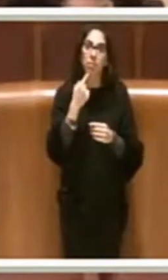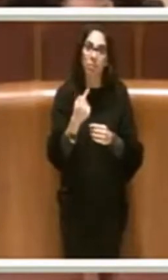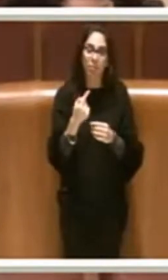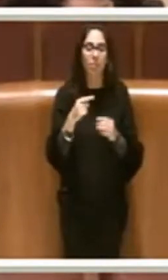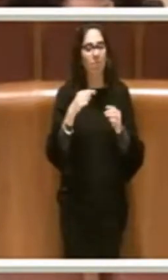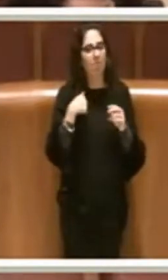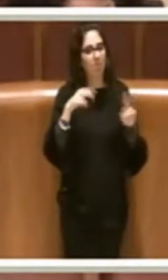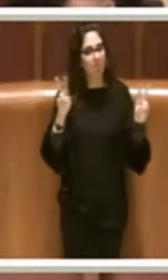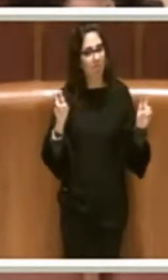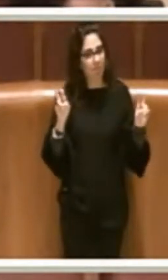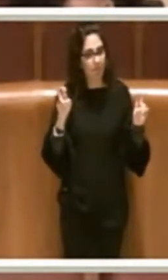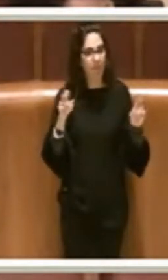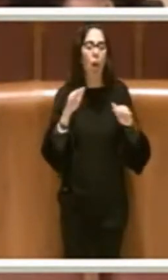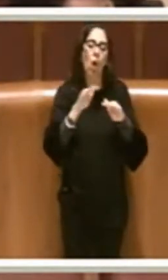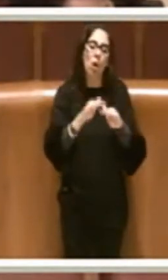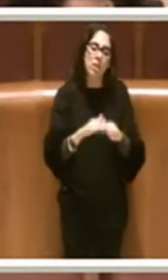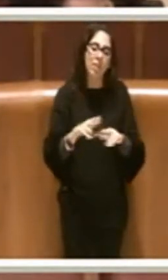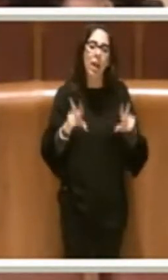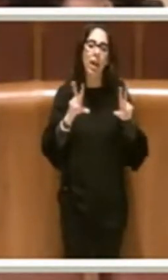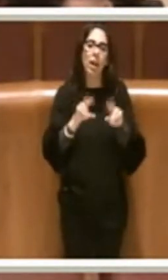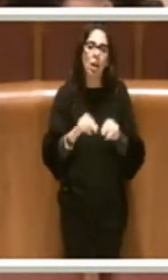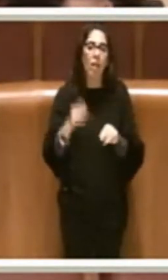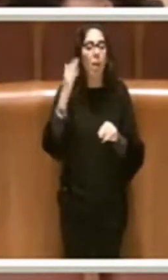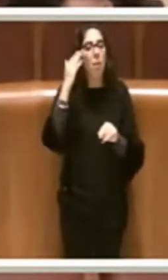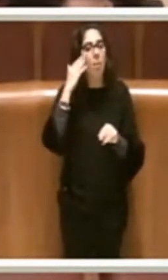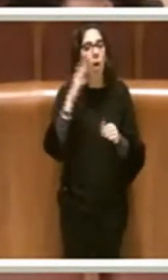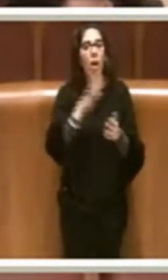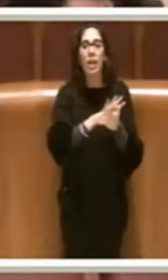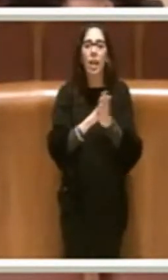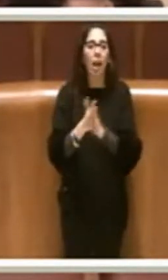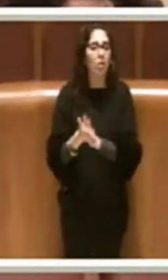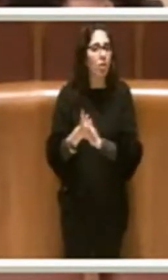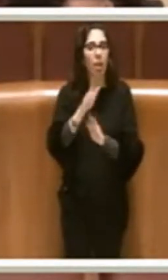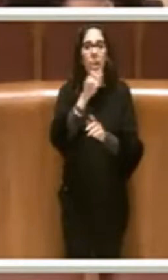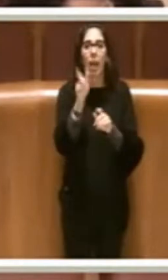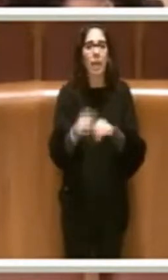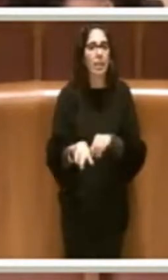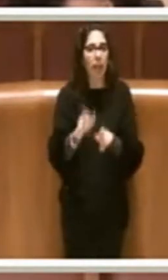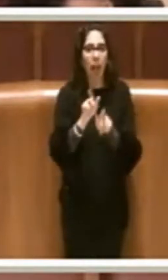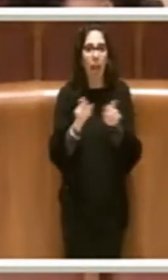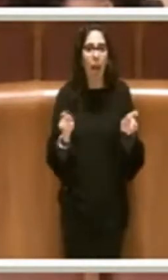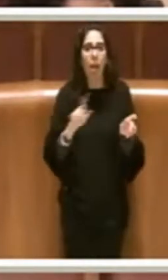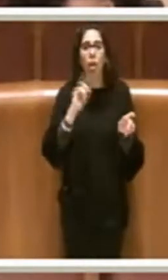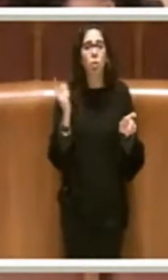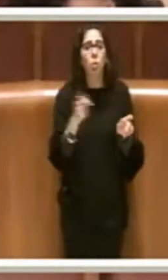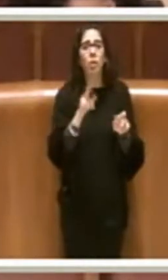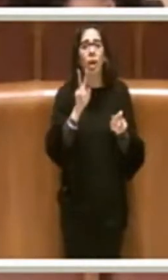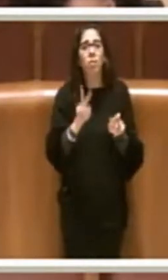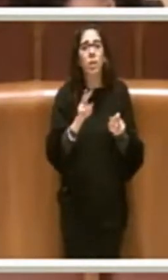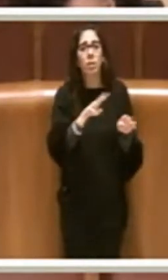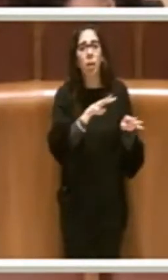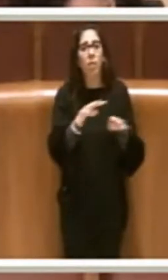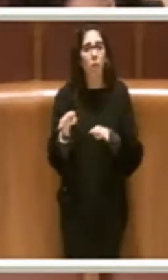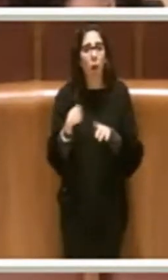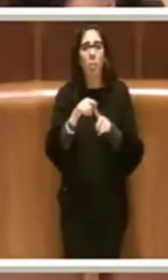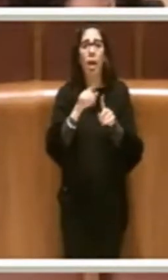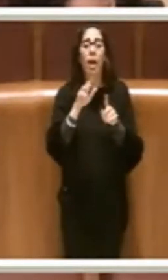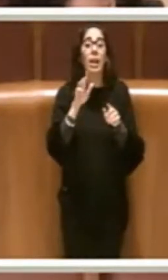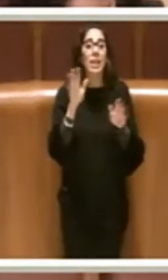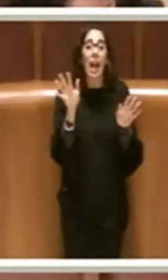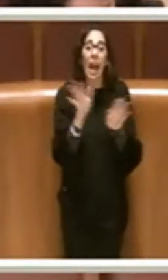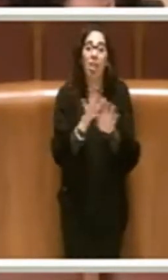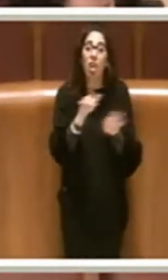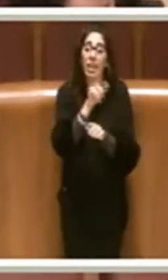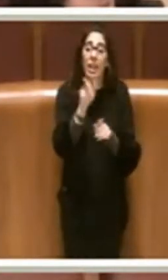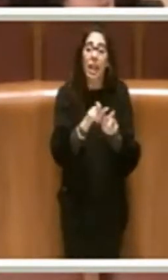conservare e rinnovare la memoria della tragedia degli italiani e di tutte le vittime delle foibe. La tragedia degli italiani,